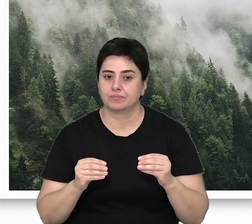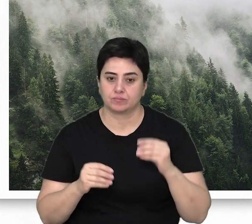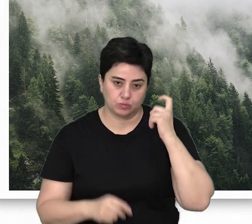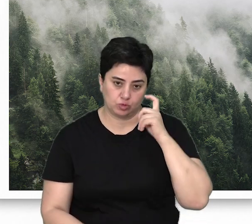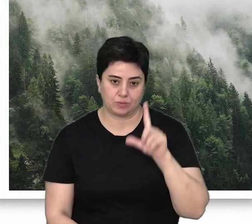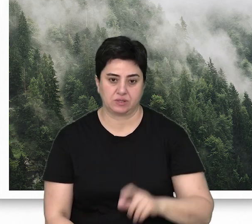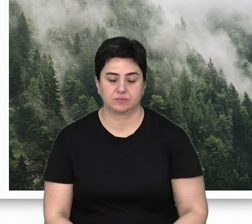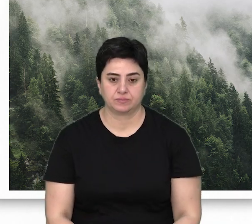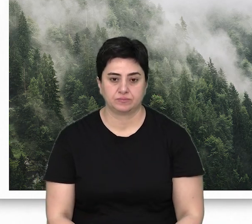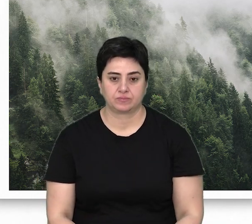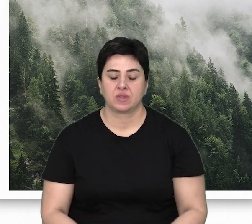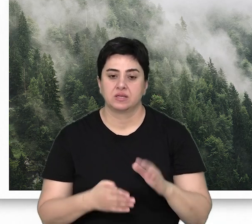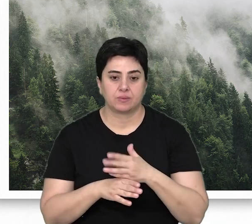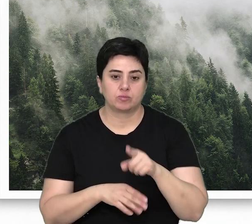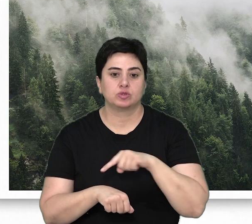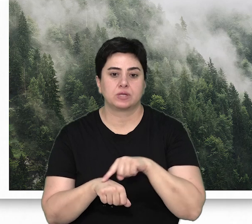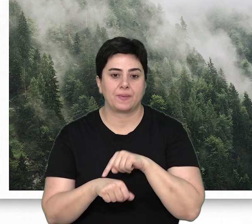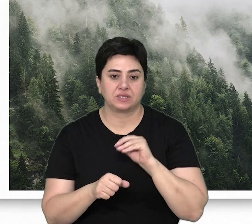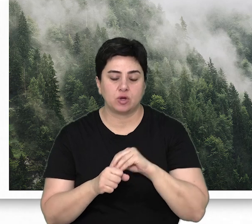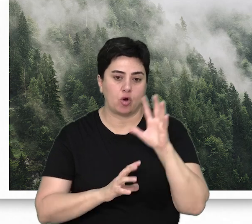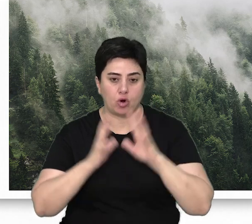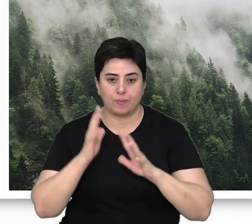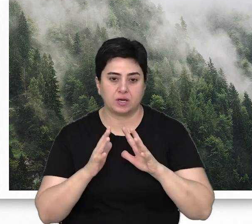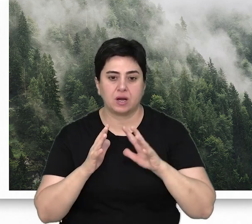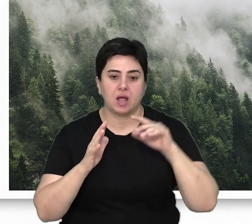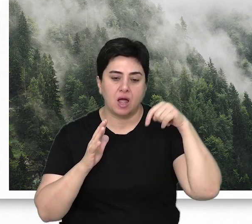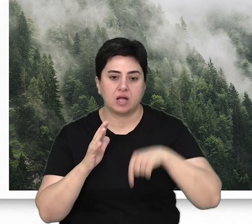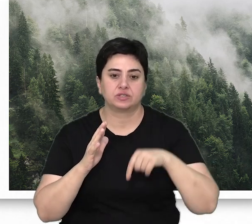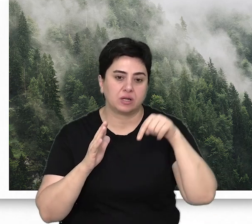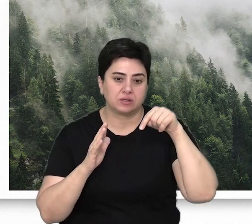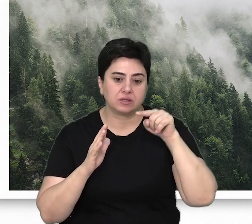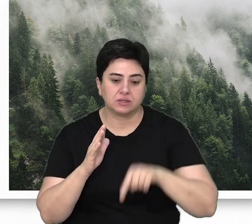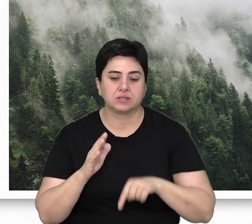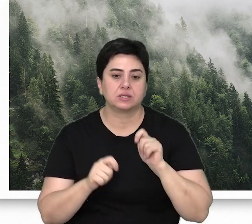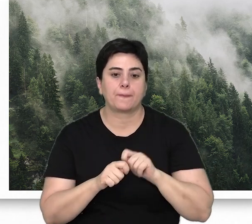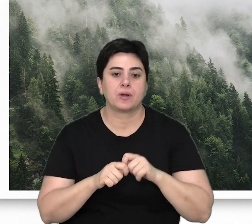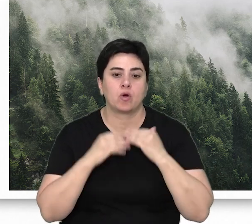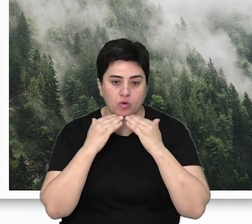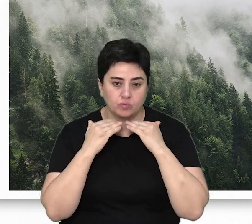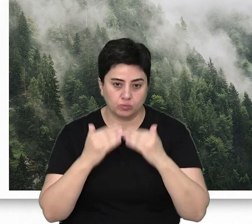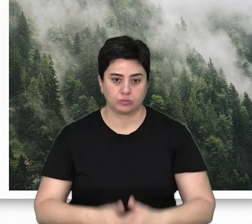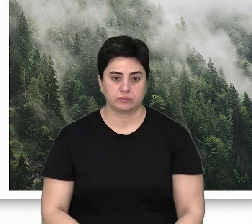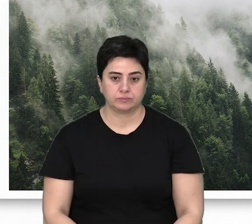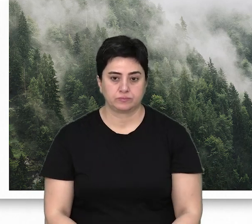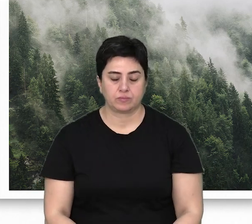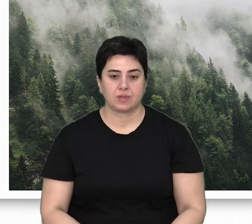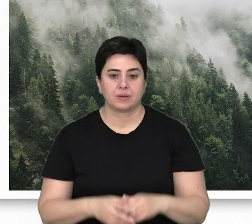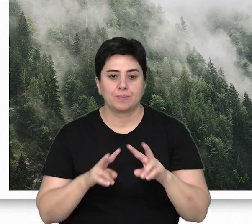değerlendirilmelidir. Çünkü bu süre içinde orman aşağıdaki fonksiyonları yerine getirememiş olacaktır.